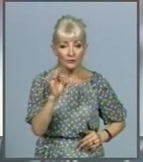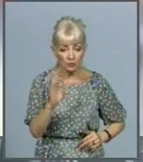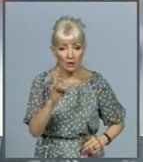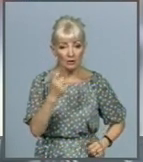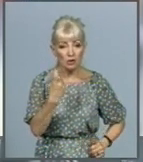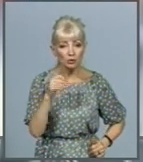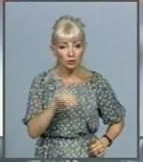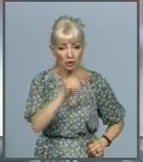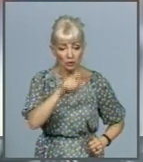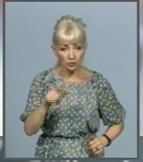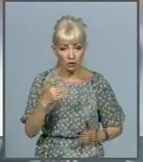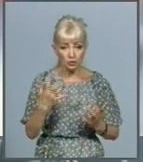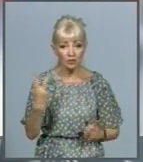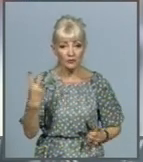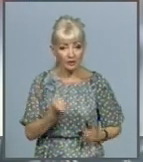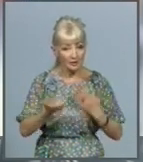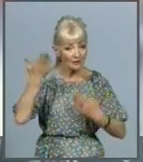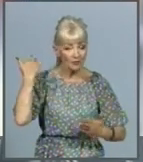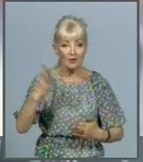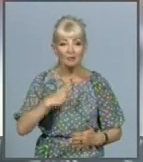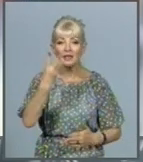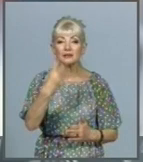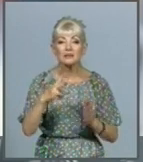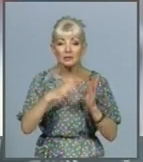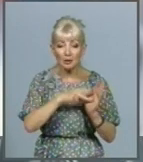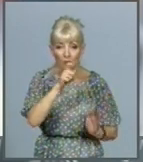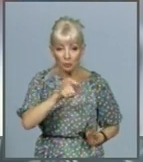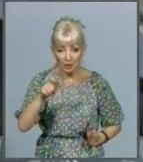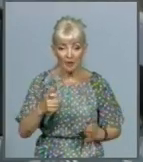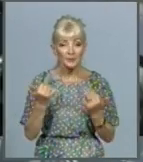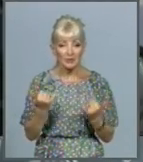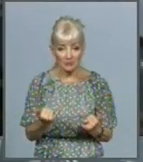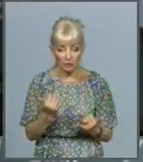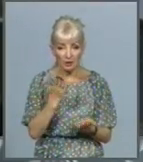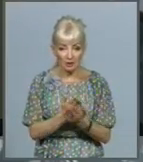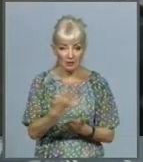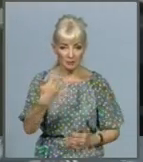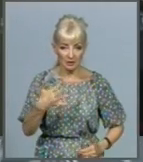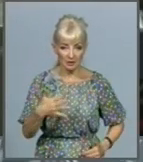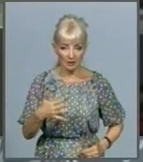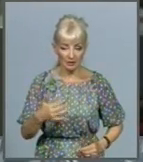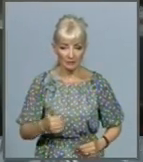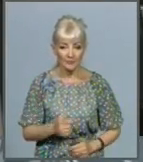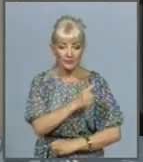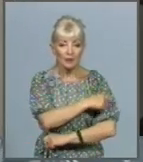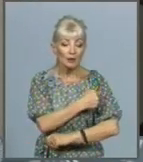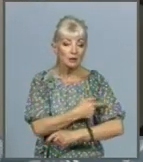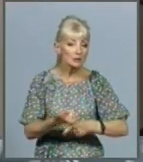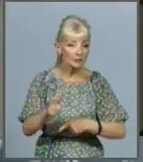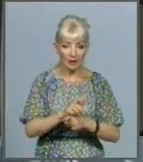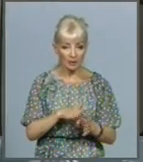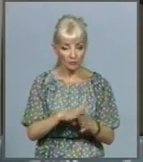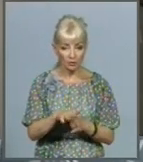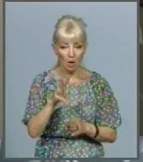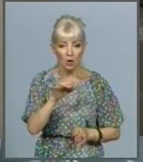два тижні тому складав 37 осіб, сьогодні він становить 50. Лікарні переповнені. МОЗ готує